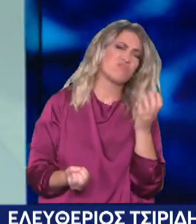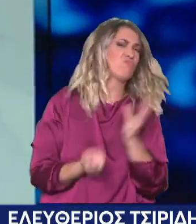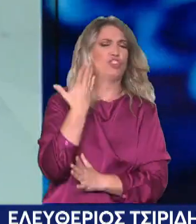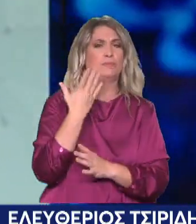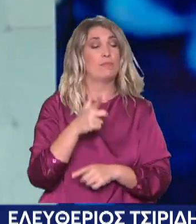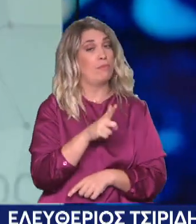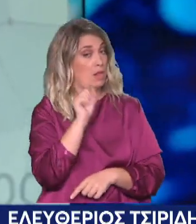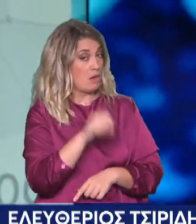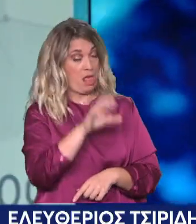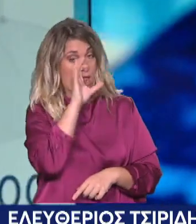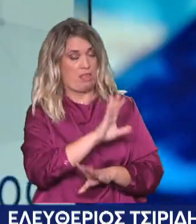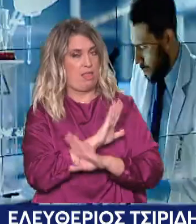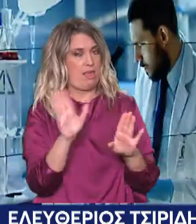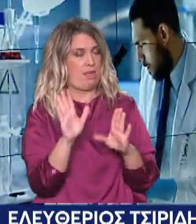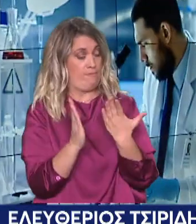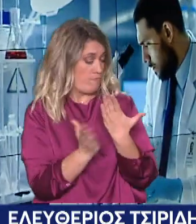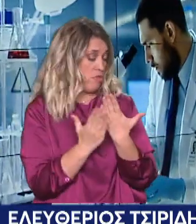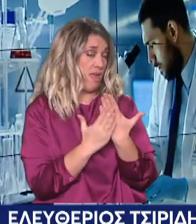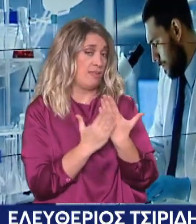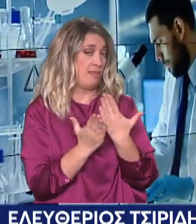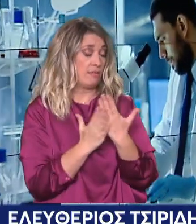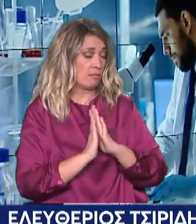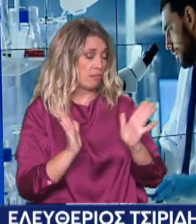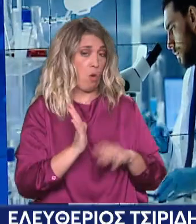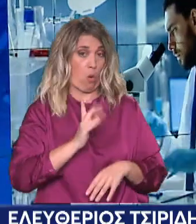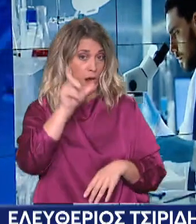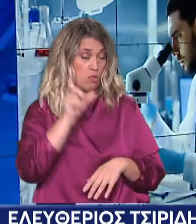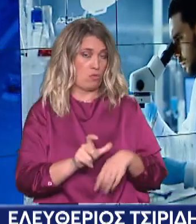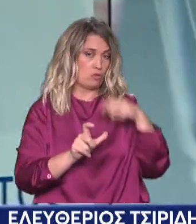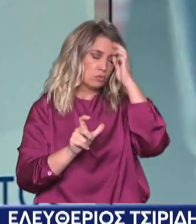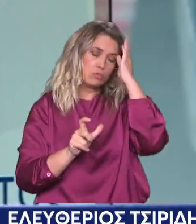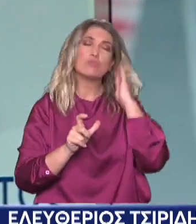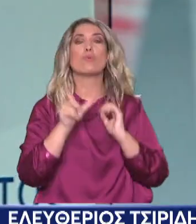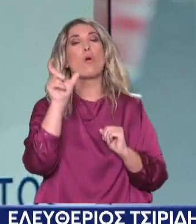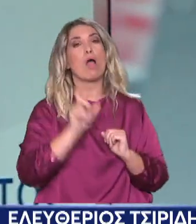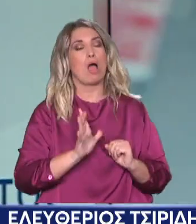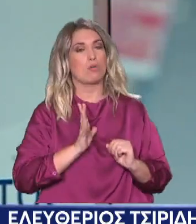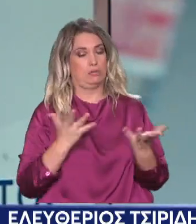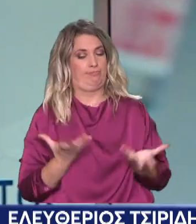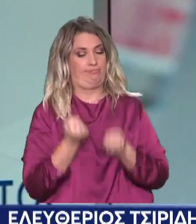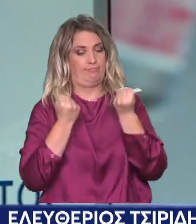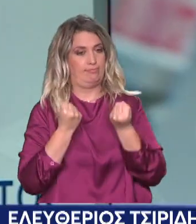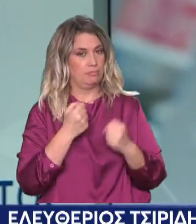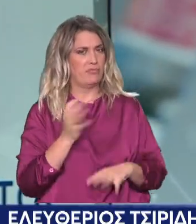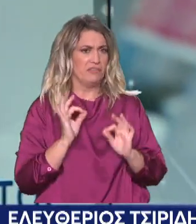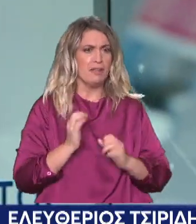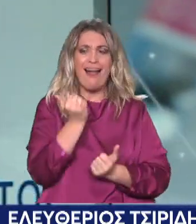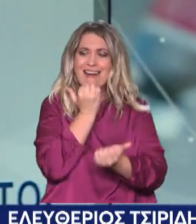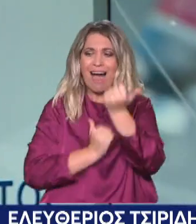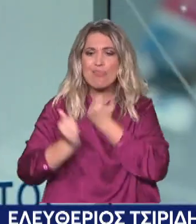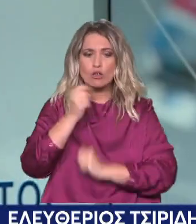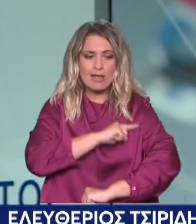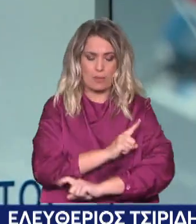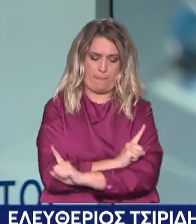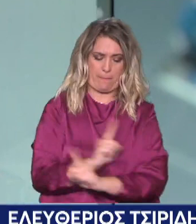και κάτι άλλο. Ότι λιγοστεύει τα λάθη. Πολύ. Ο γιατρός είναι άνθρωπος. Κάνει λάθη. Και μπορεί να πεις ότι ο γιατρός σου θα κάνει σε έναν στους εκατό λάθος,